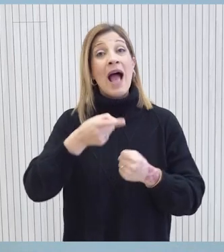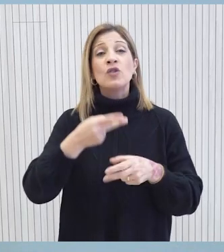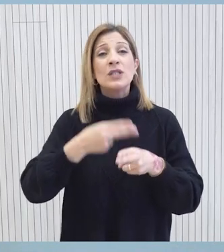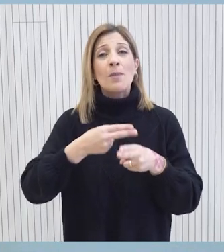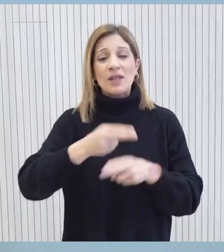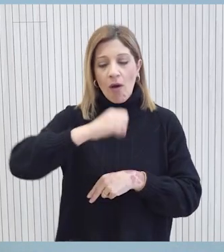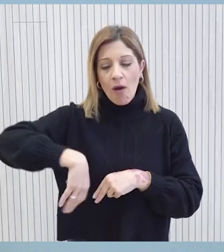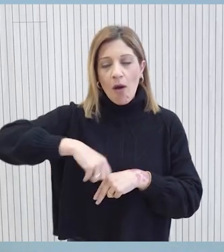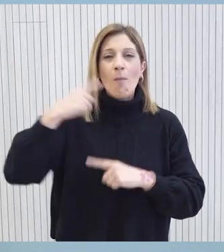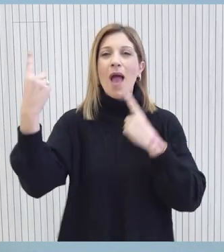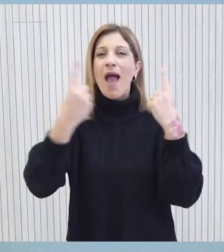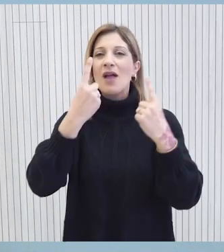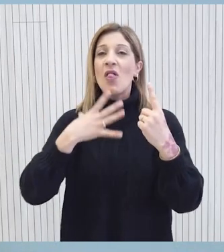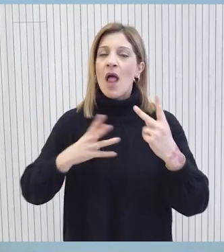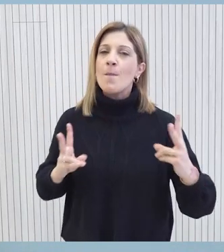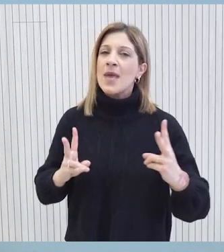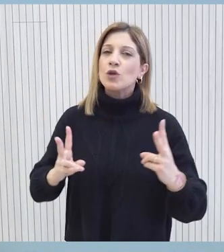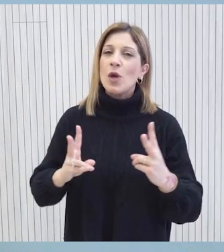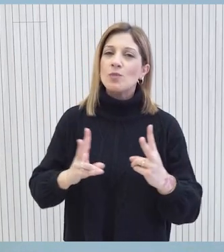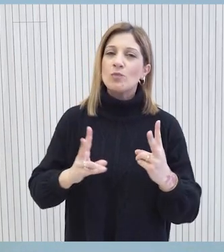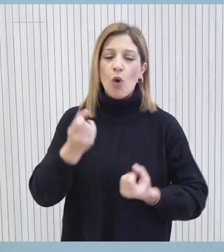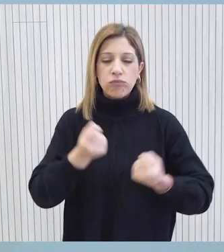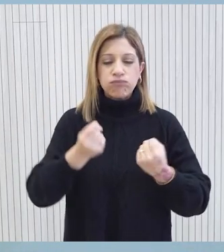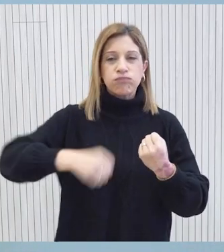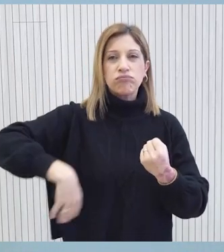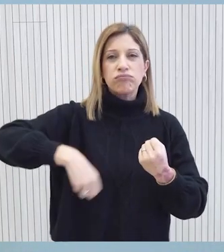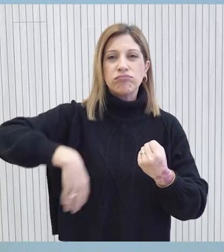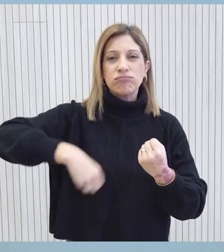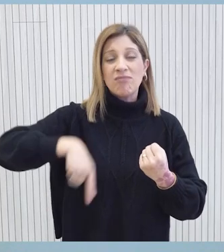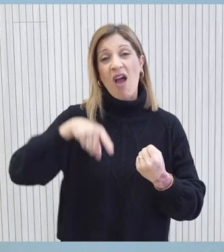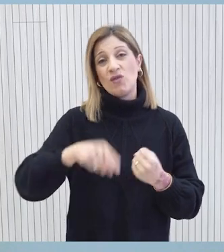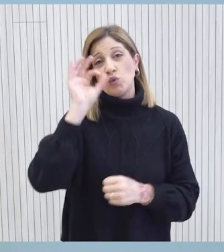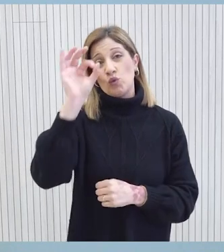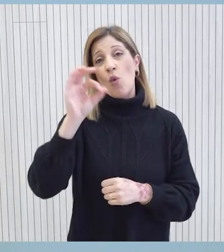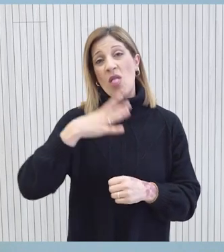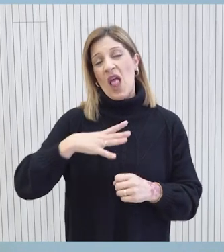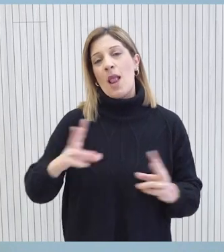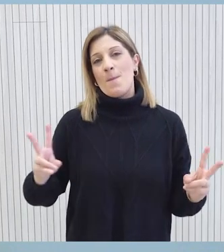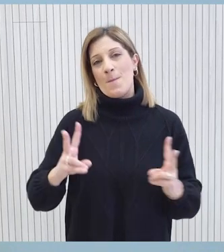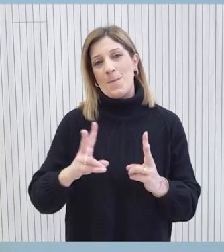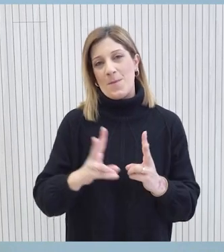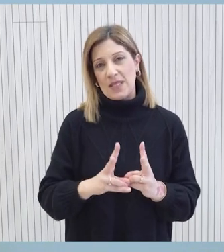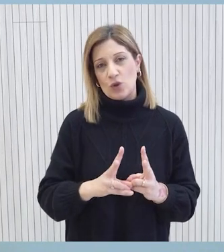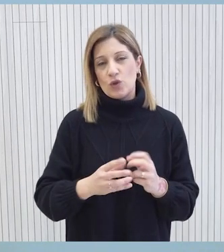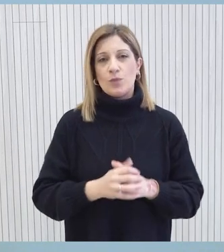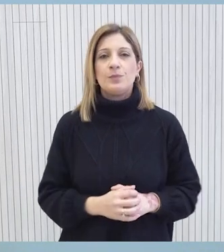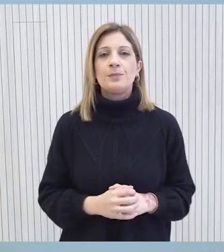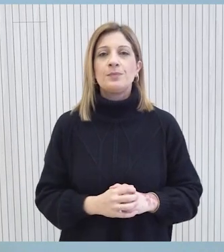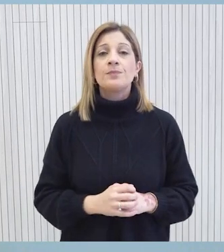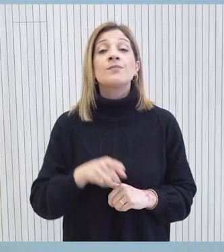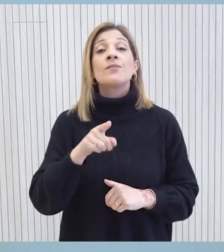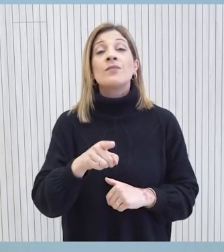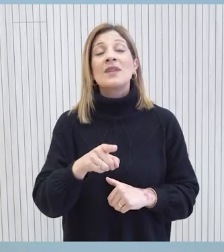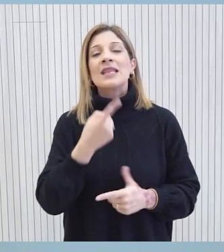περιβαλλοντικών επιπτώσεων από τις μεταφορές και συγκεκριμένα την μείωση των εκπομπών διοξυδιού του άνθρακα και των αέριων ρήπων. Η